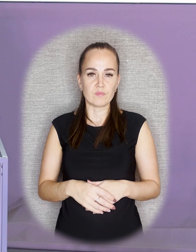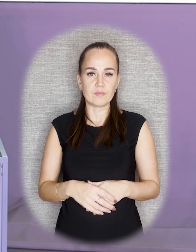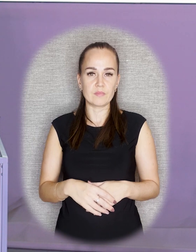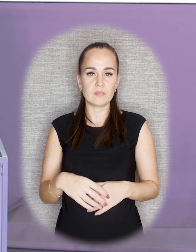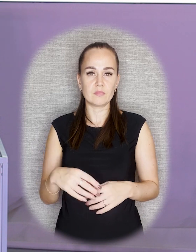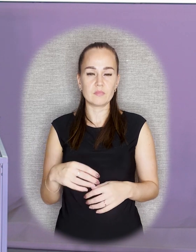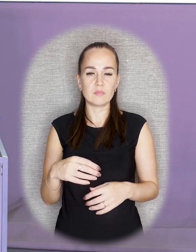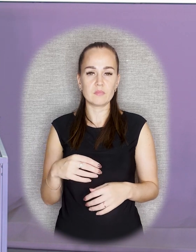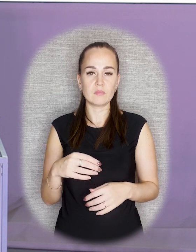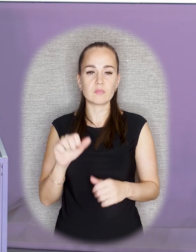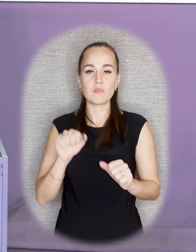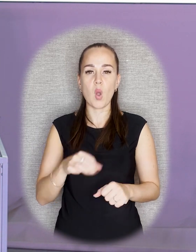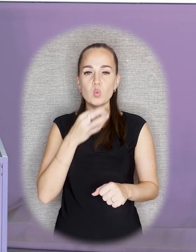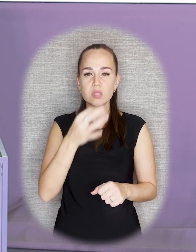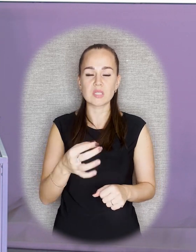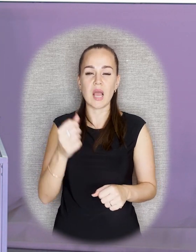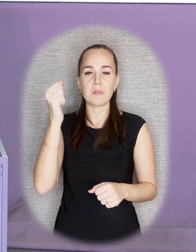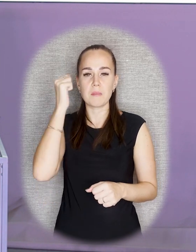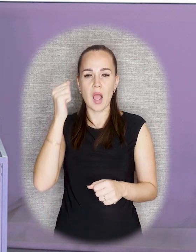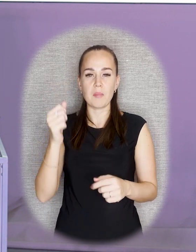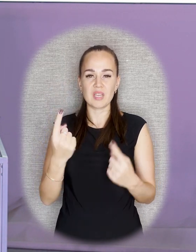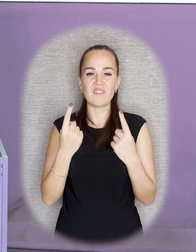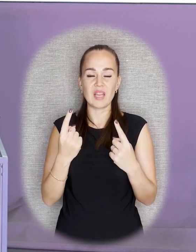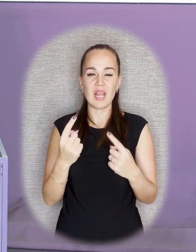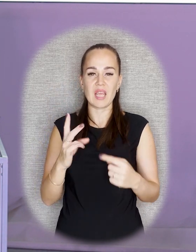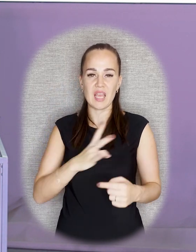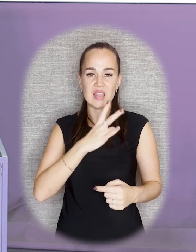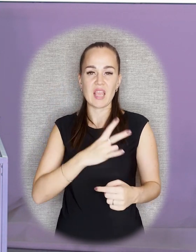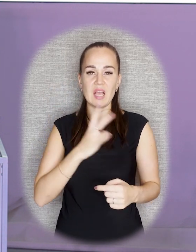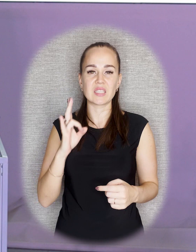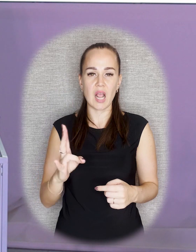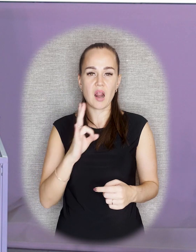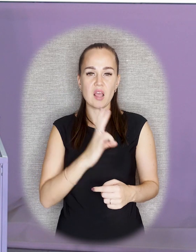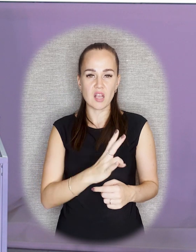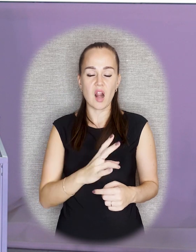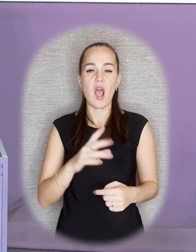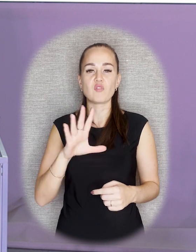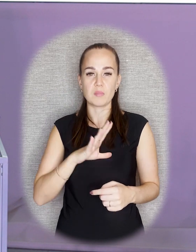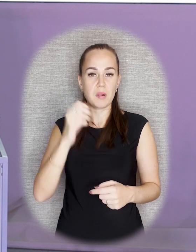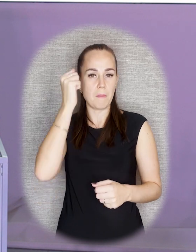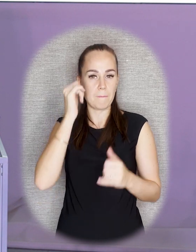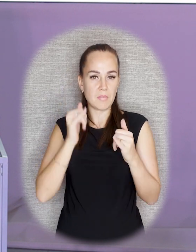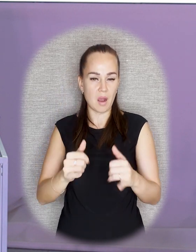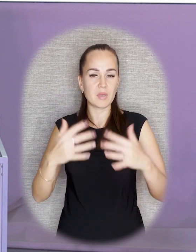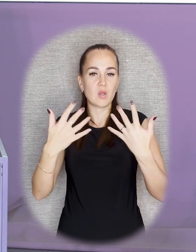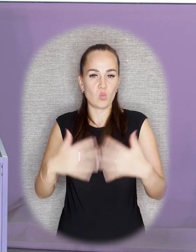Я могу сказать про памятник великому князю Николаю Николаевичу, что памятник был утрачен,